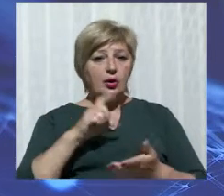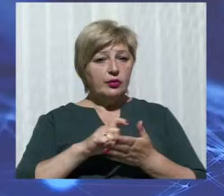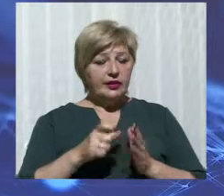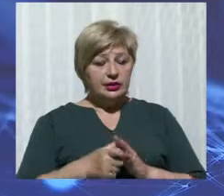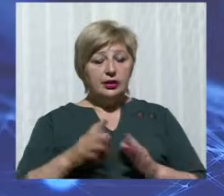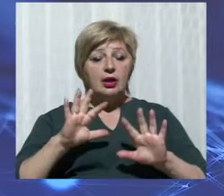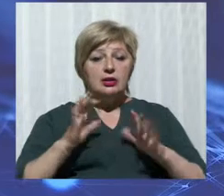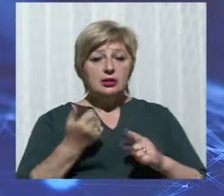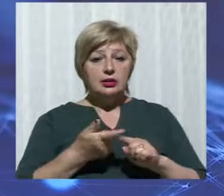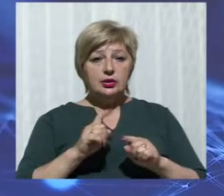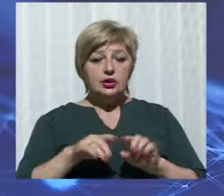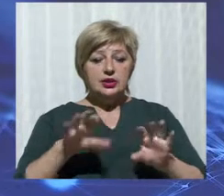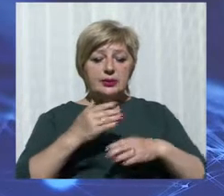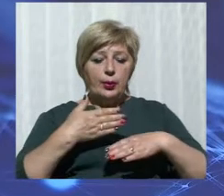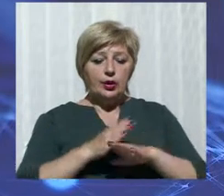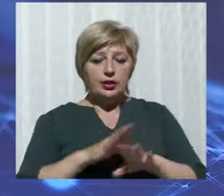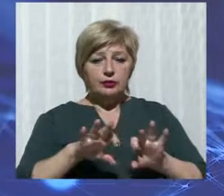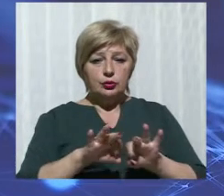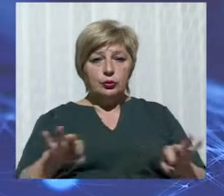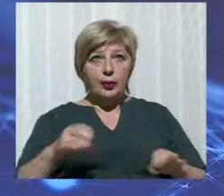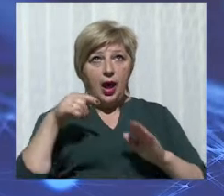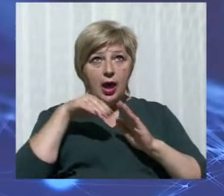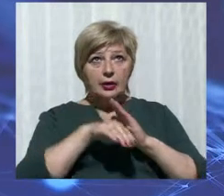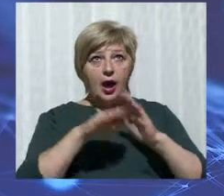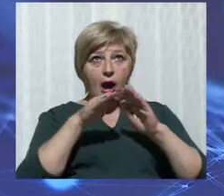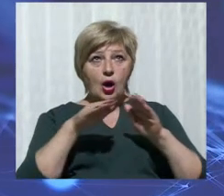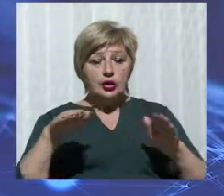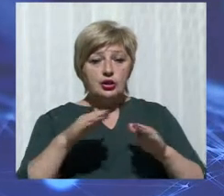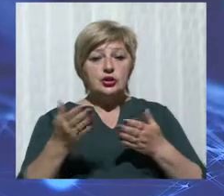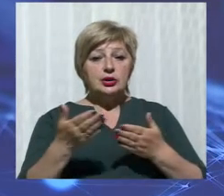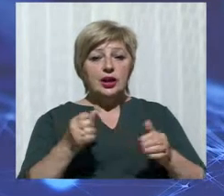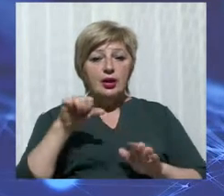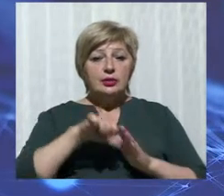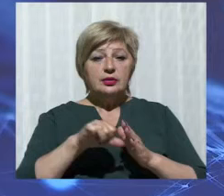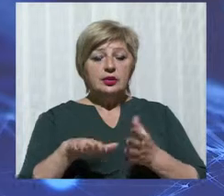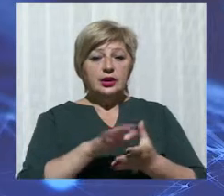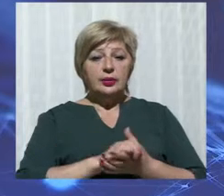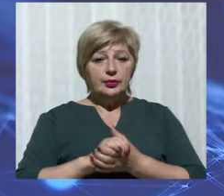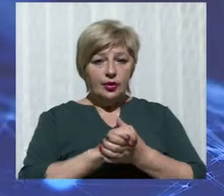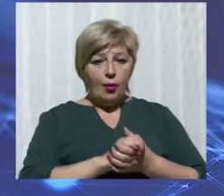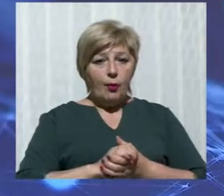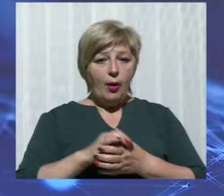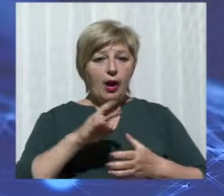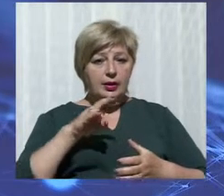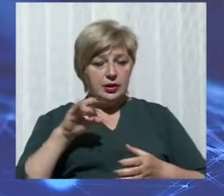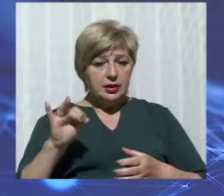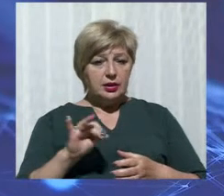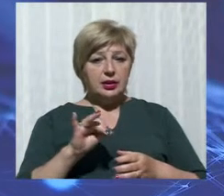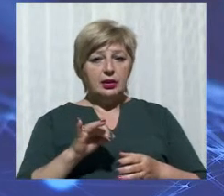сталося це через порив труби на Горищі, де представники компанії з додання житлово-комунальних послуг